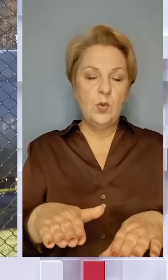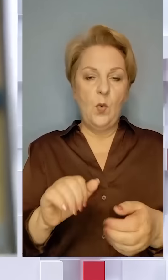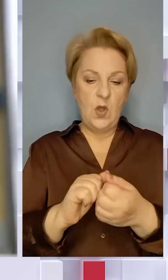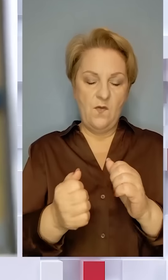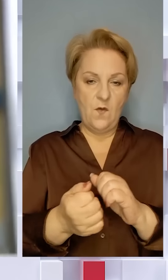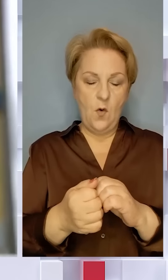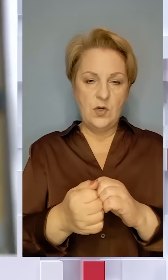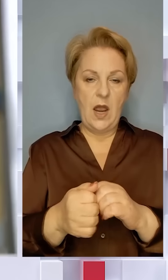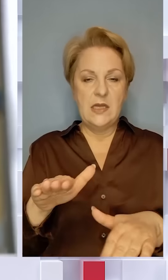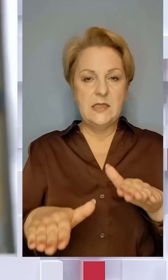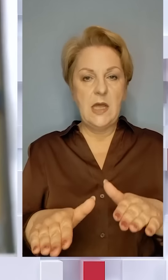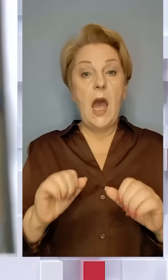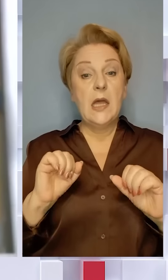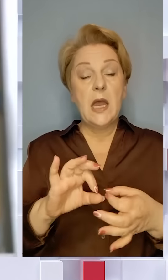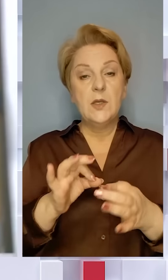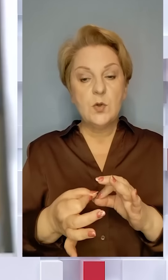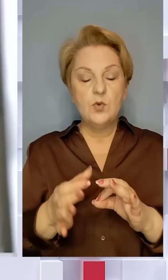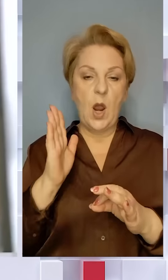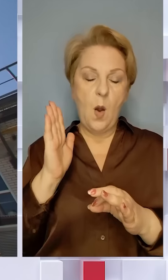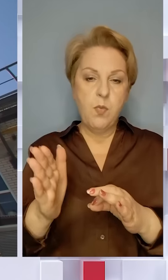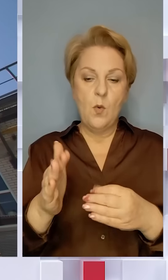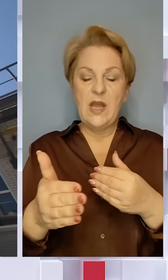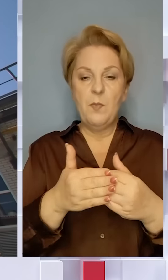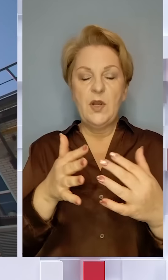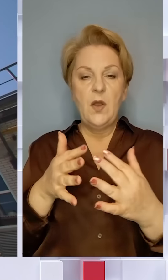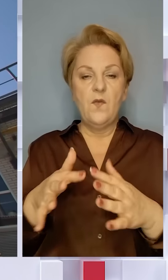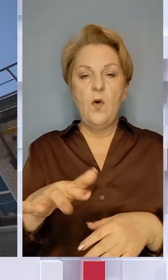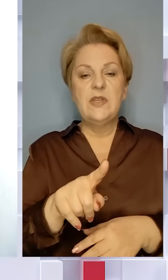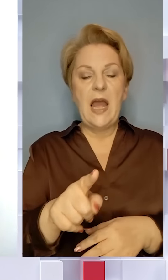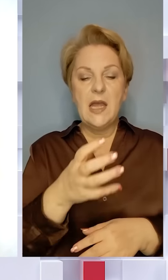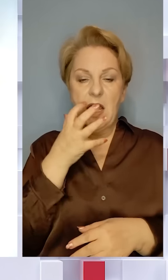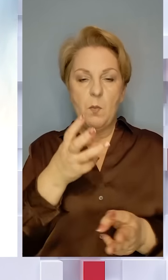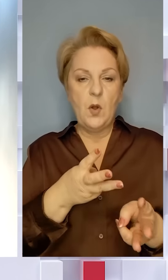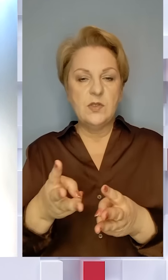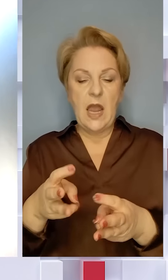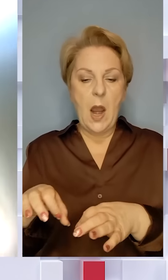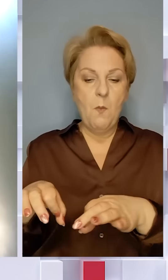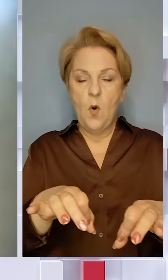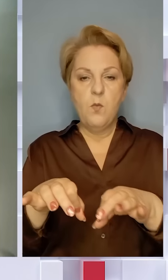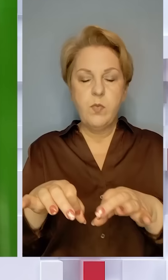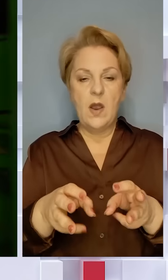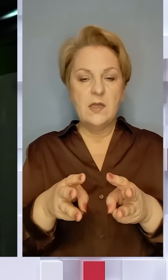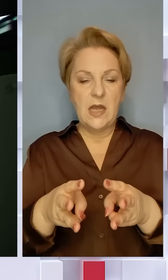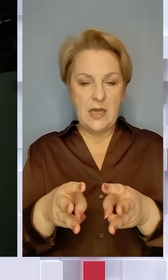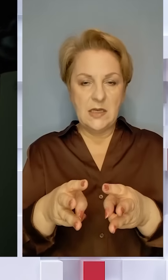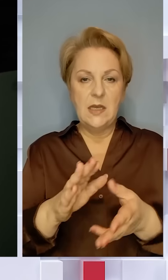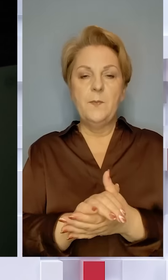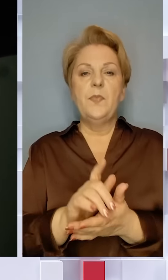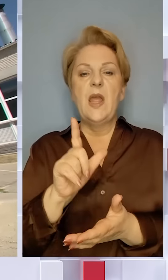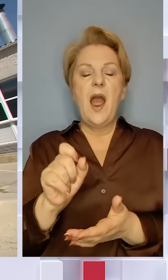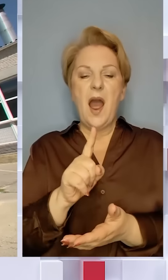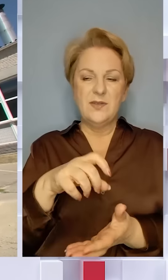Найскладніше під час холодів буде у прифронтових територіях. Там тепло забезпечуватимуть мобільні котельні, генераційні та